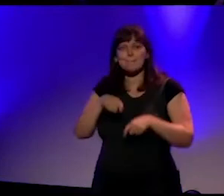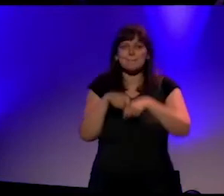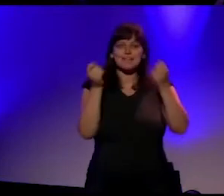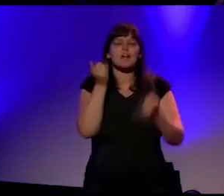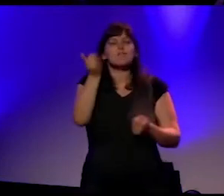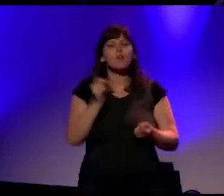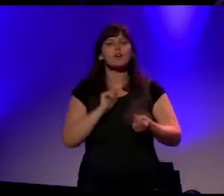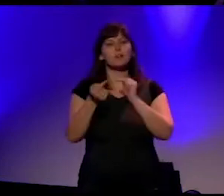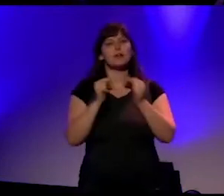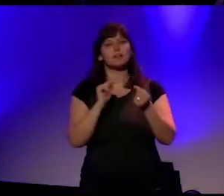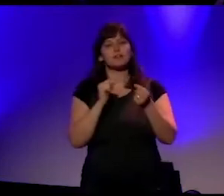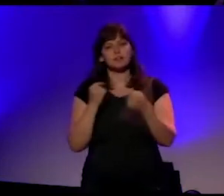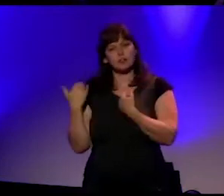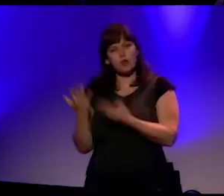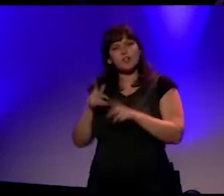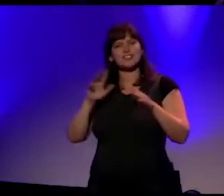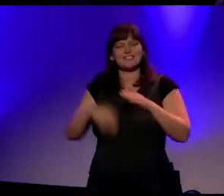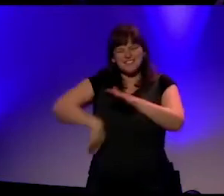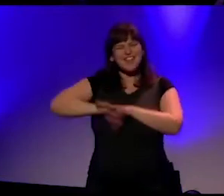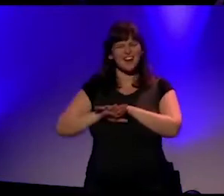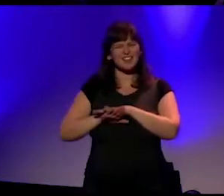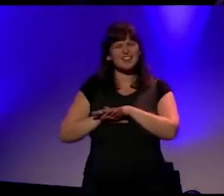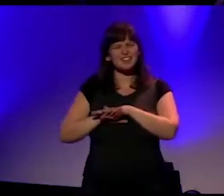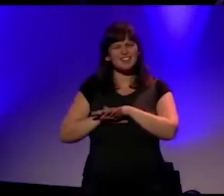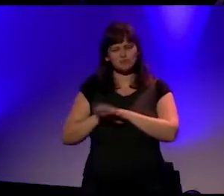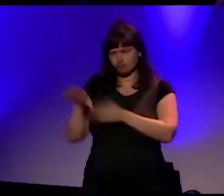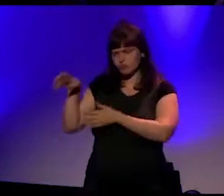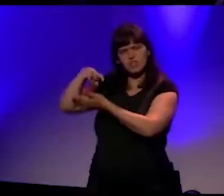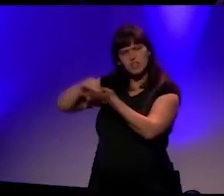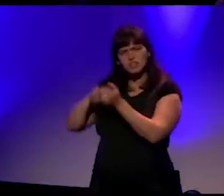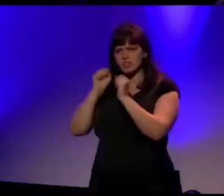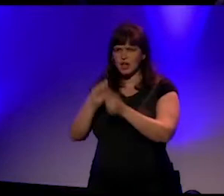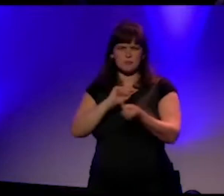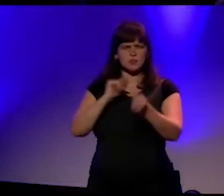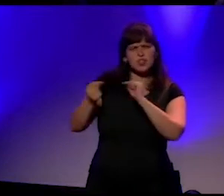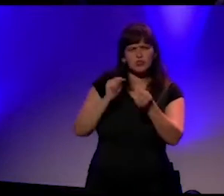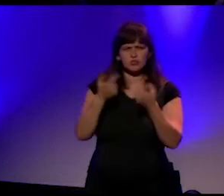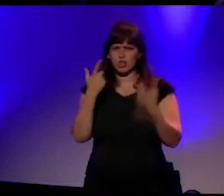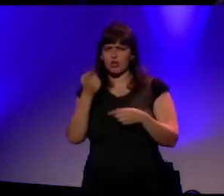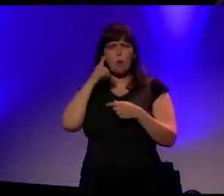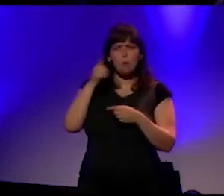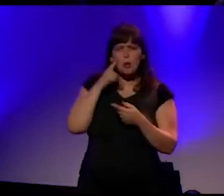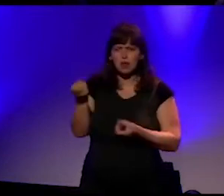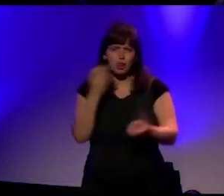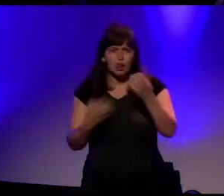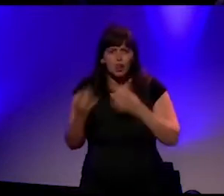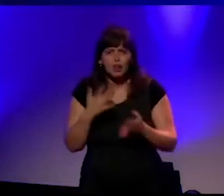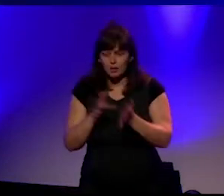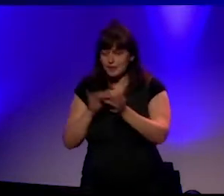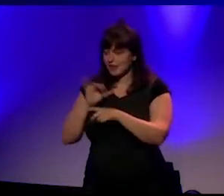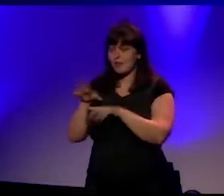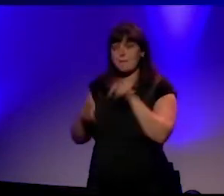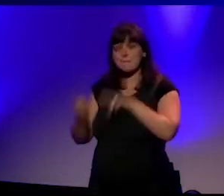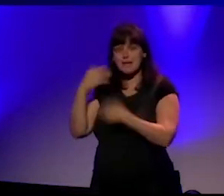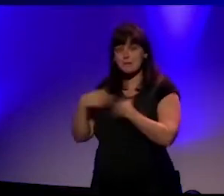Hier starten we mee. Deze tekst mag bediscussieerd worden, mag bekommentarieerd worden, want hoe meer mensen erover spreken en